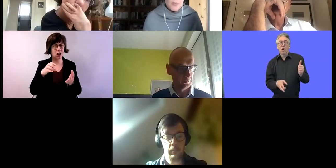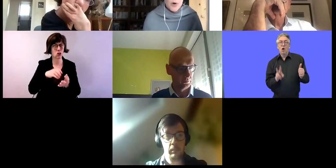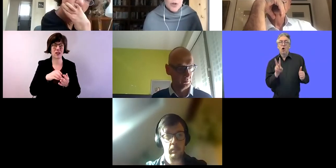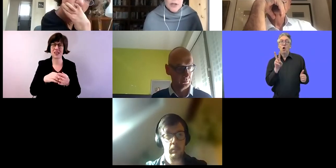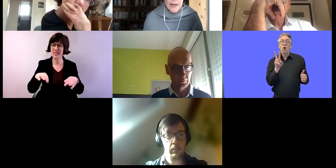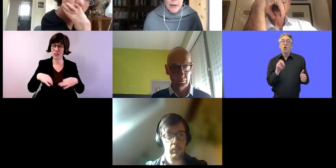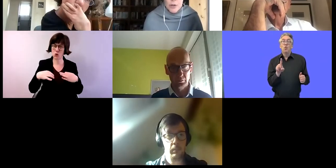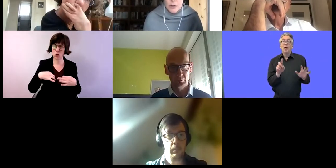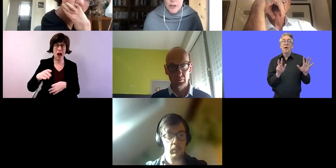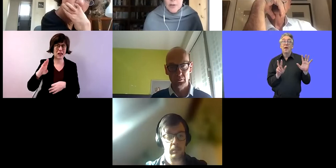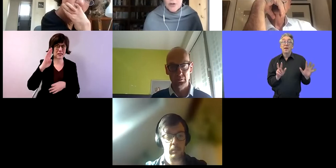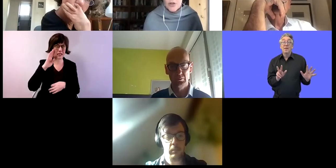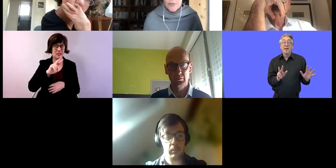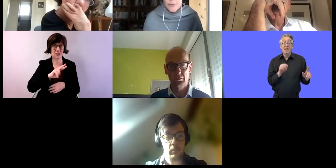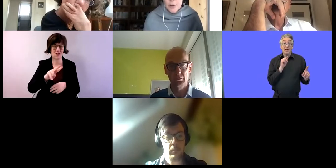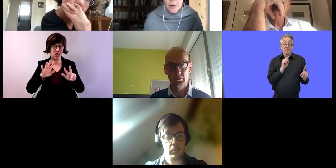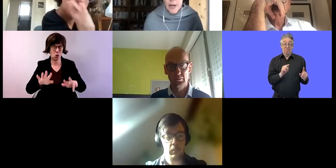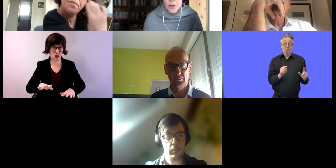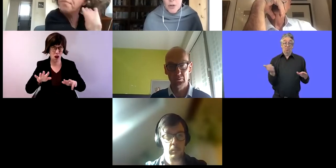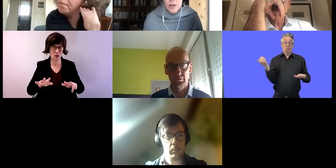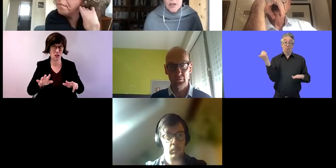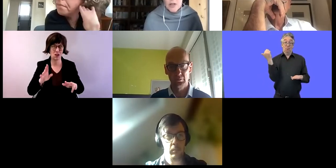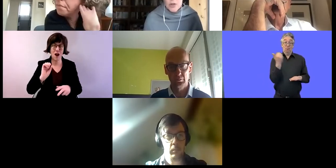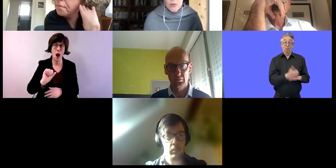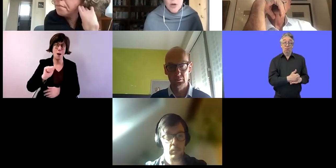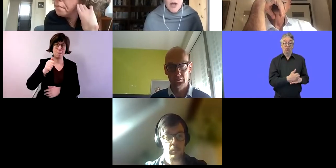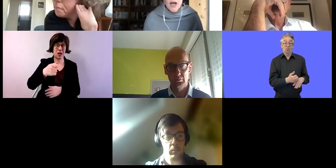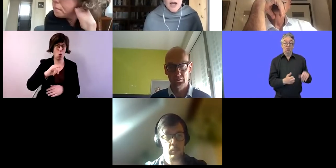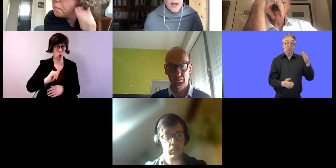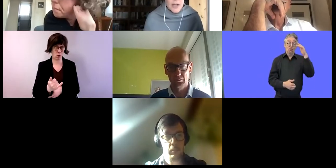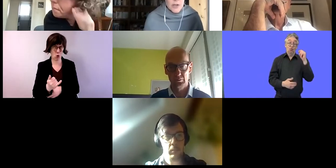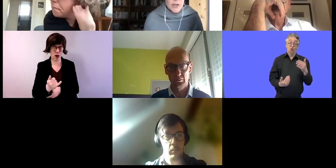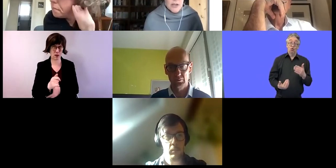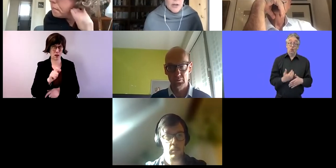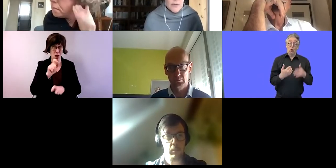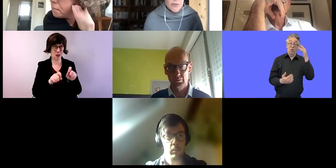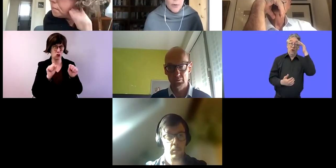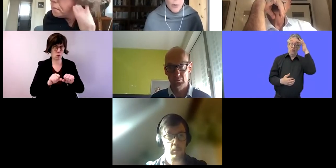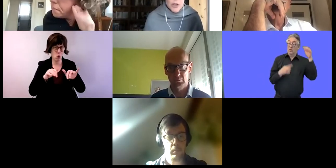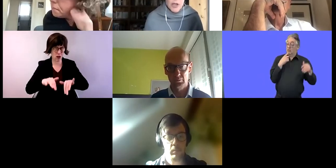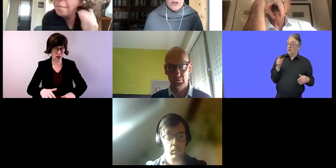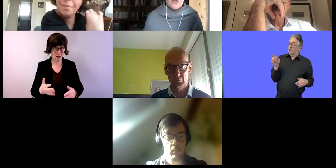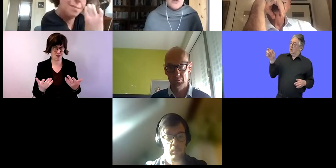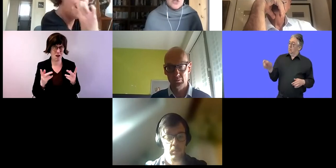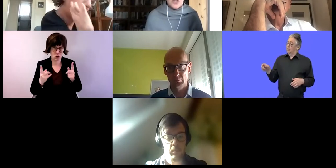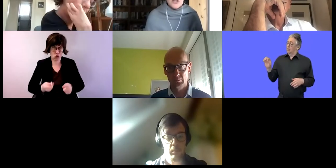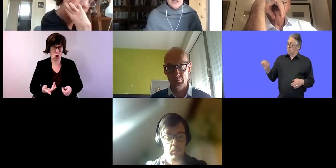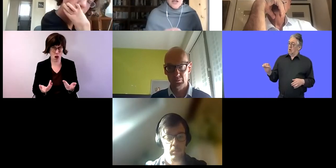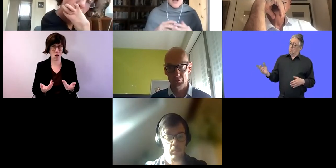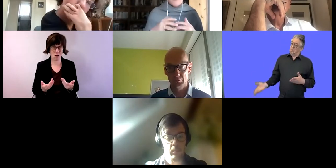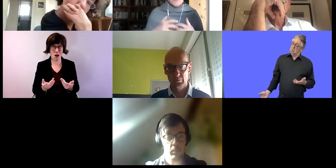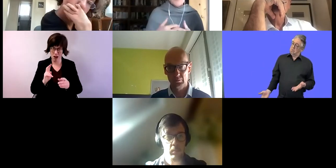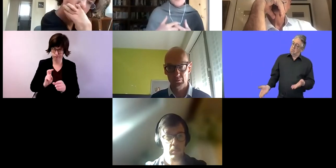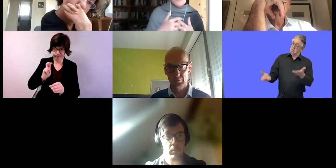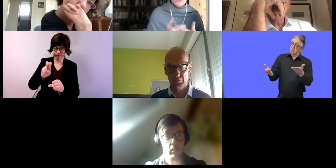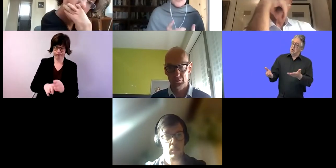2018, ein Pilotprojekt gestartet hat, das Menschen es ermöglichen sollte, den Eintritt